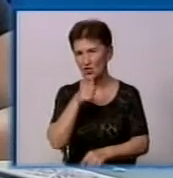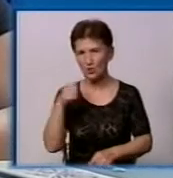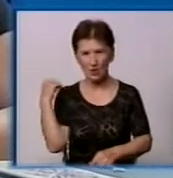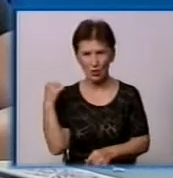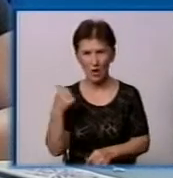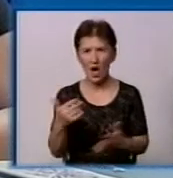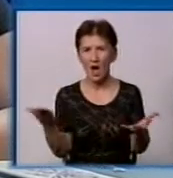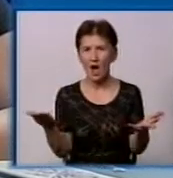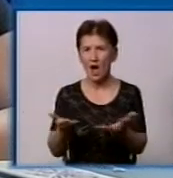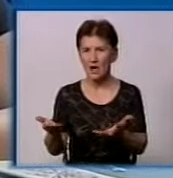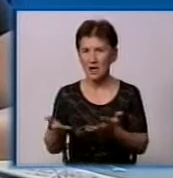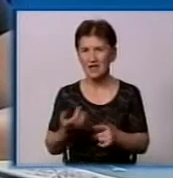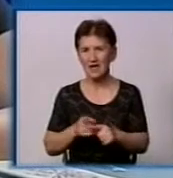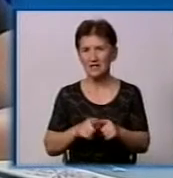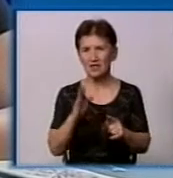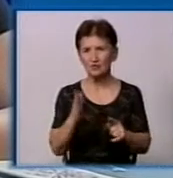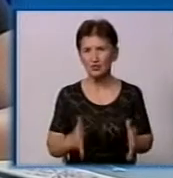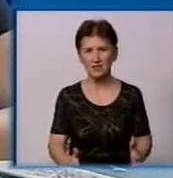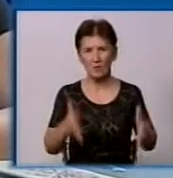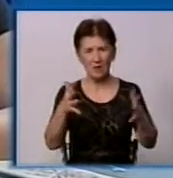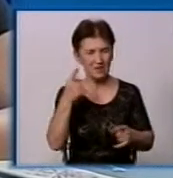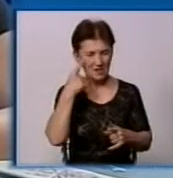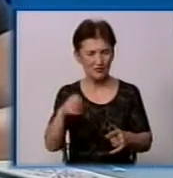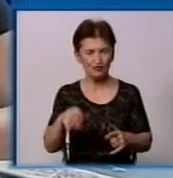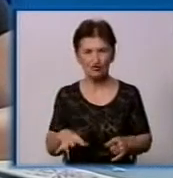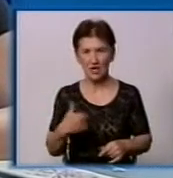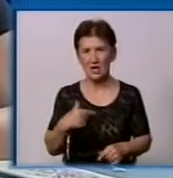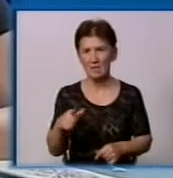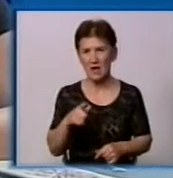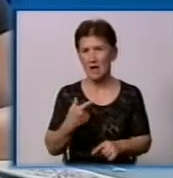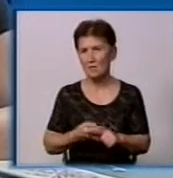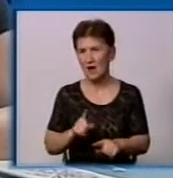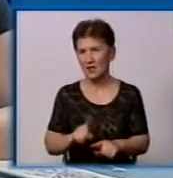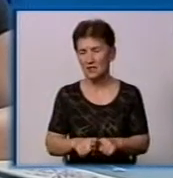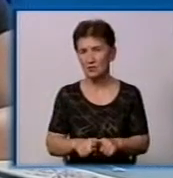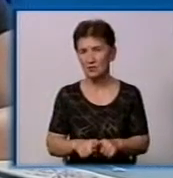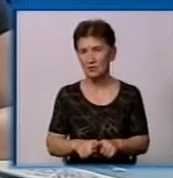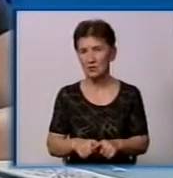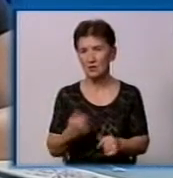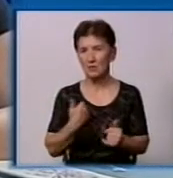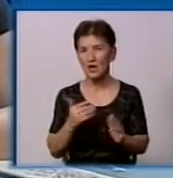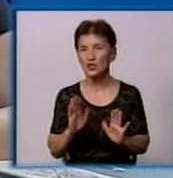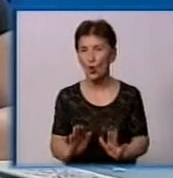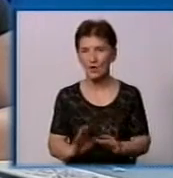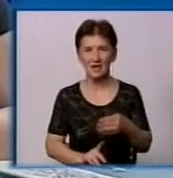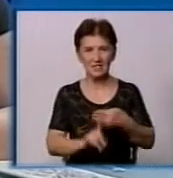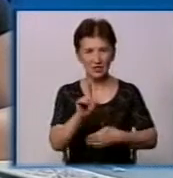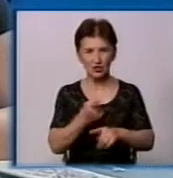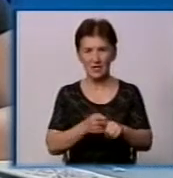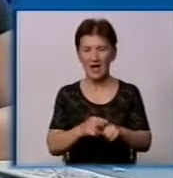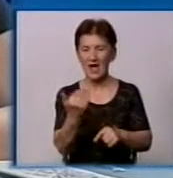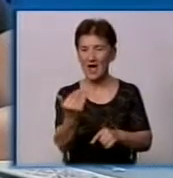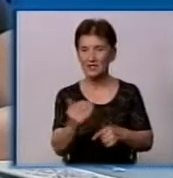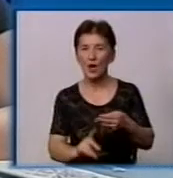Нарешті, це будуть баки, решали вже ми. І согласно того, що ми тільки починаємо, і це пилотний проєкт,